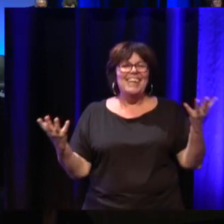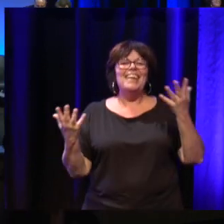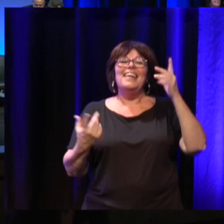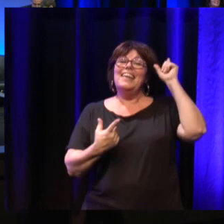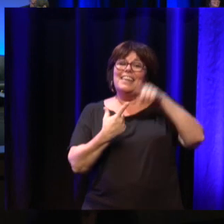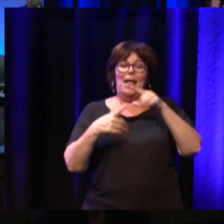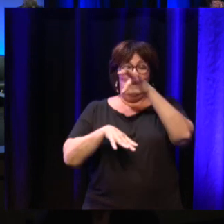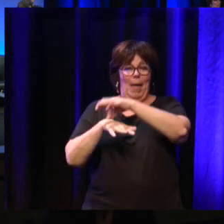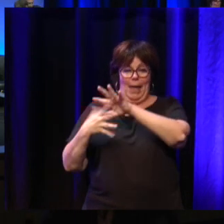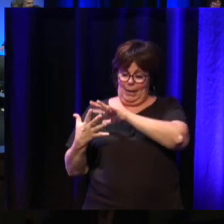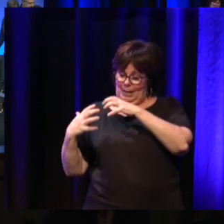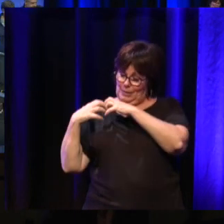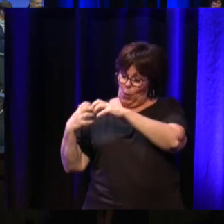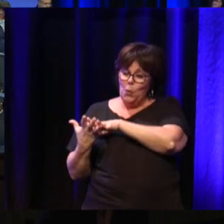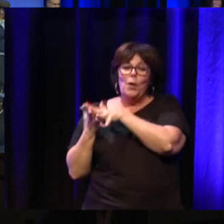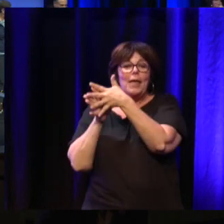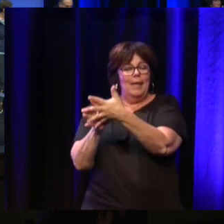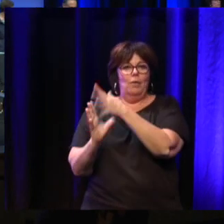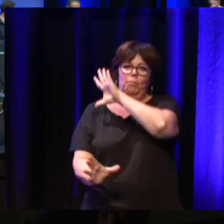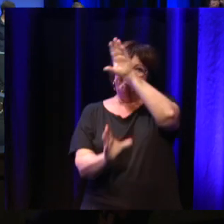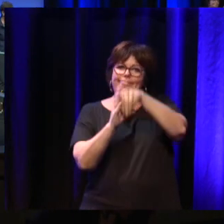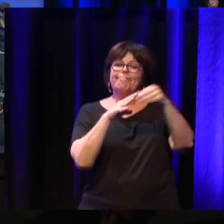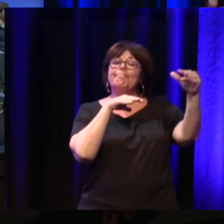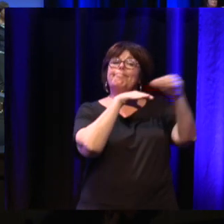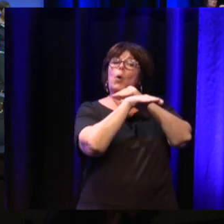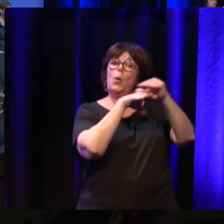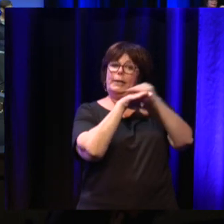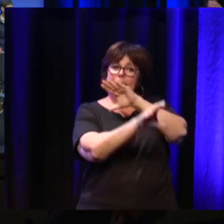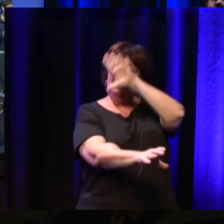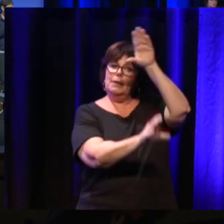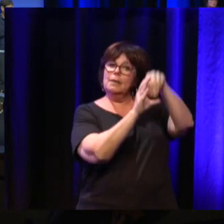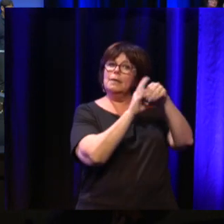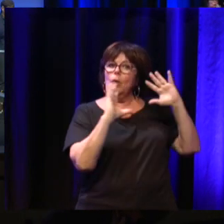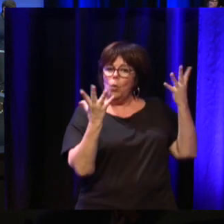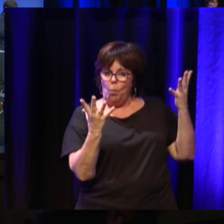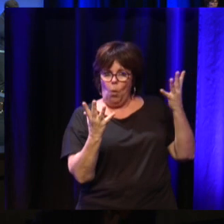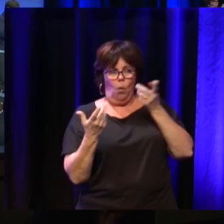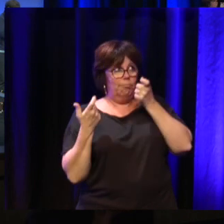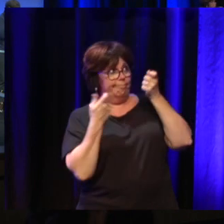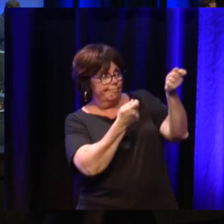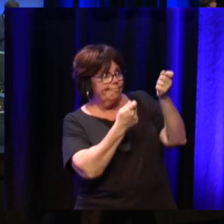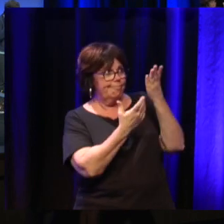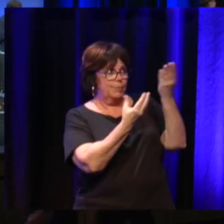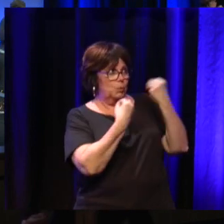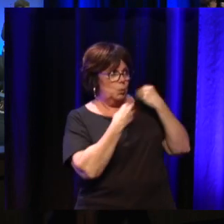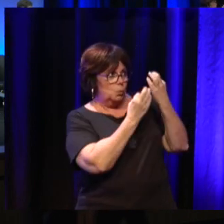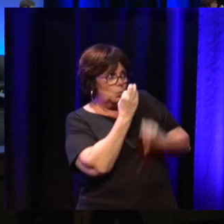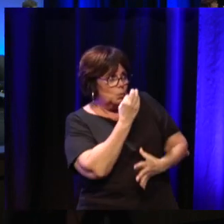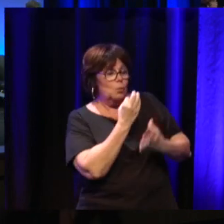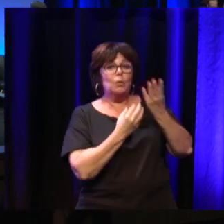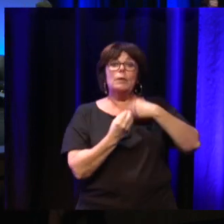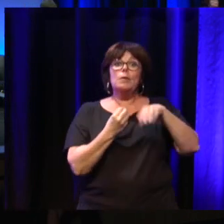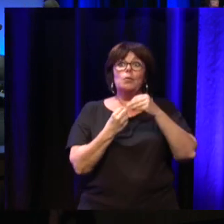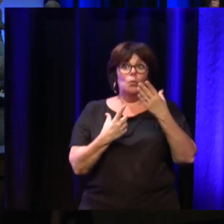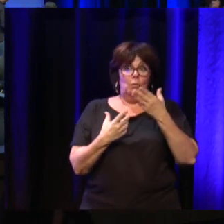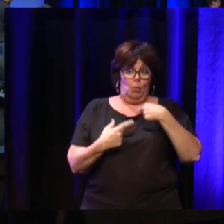neuroévolutives à l'agenda de l'action publique, d'autant plus dans le contexte où des réflexions sont en cours sur l'élaboration d'un nouveau plan